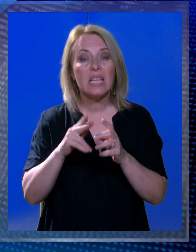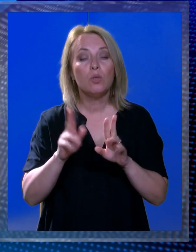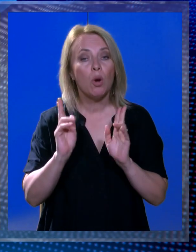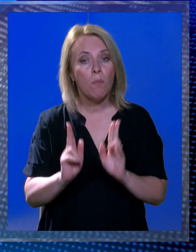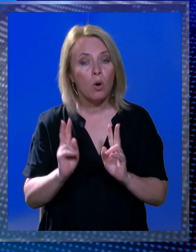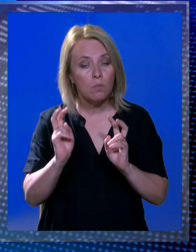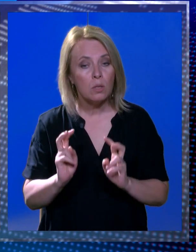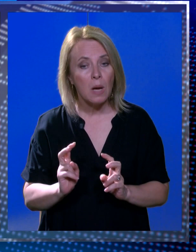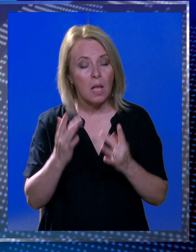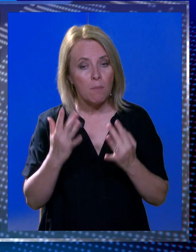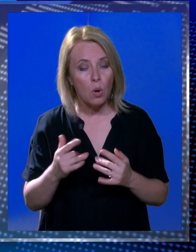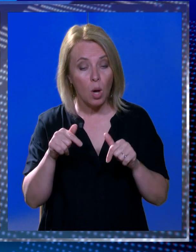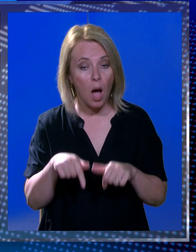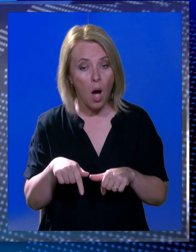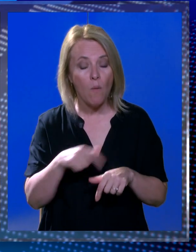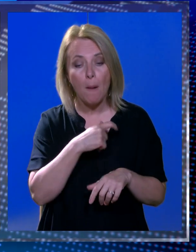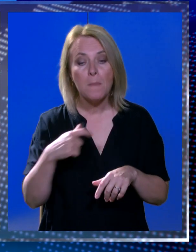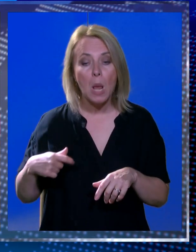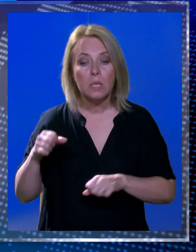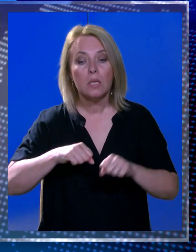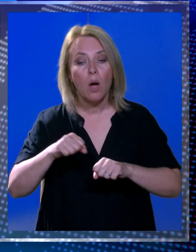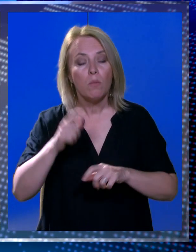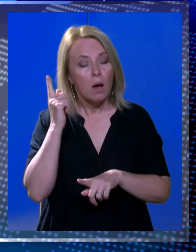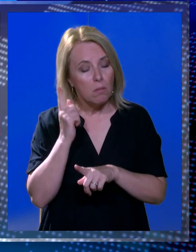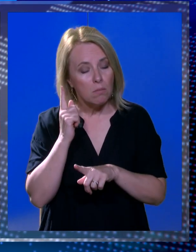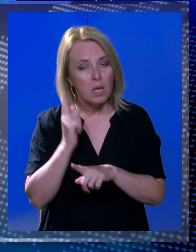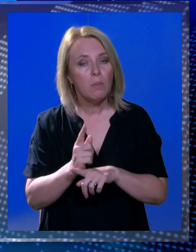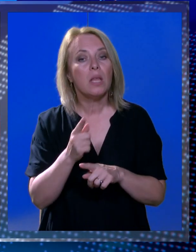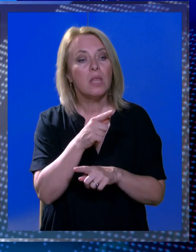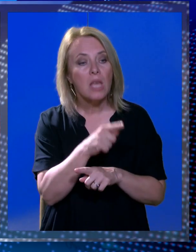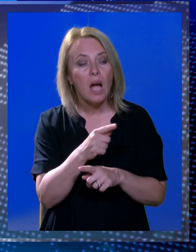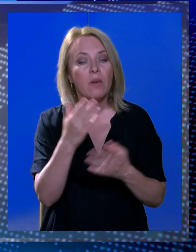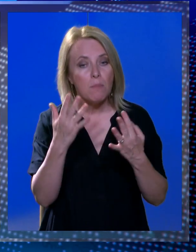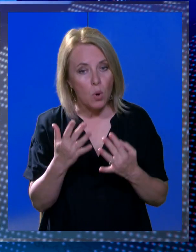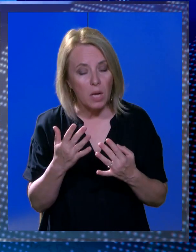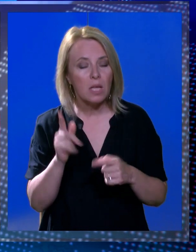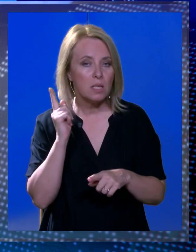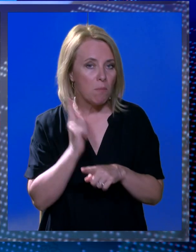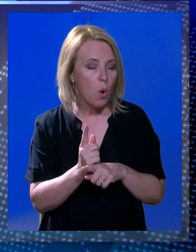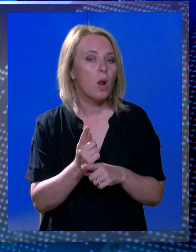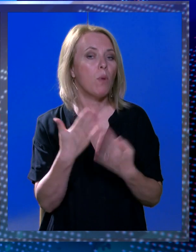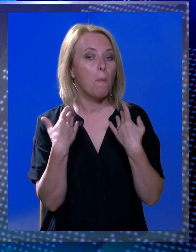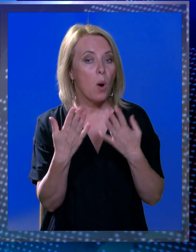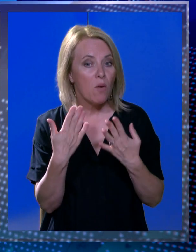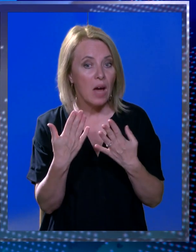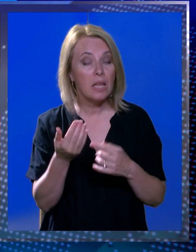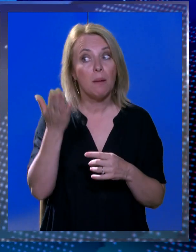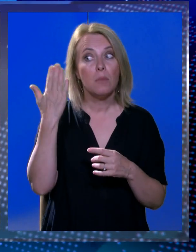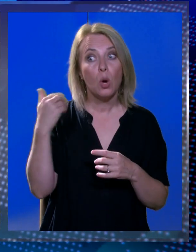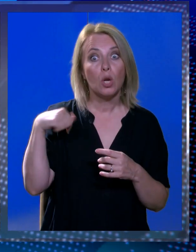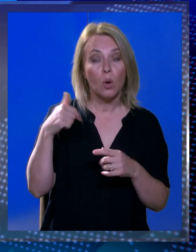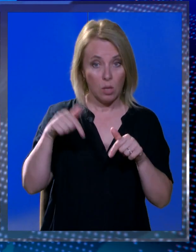brojki a ova policijska uprava ima takve brojke da se moramo pohvaliti da i prijašnjih godina i ove godine